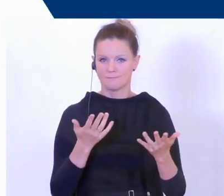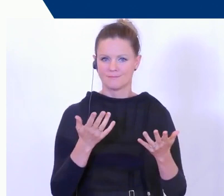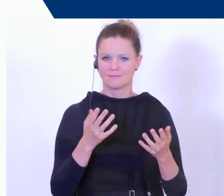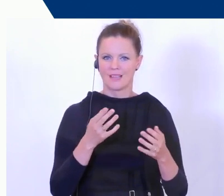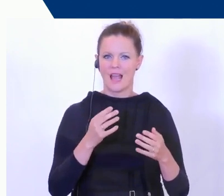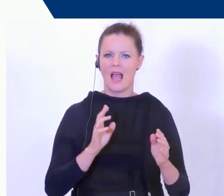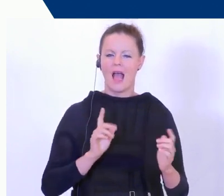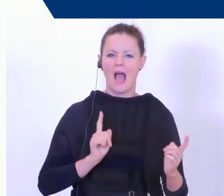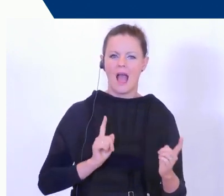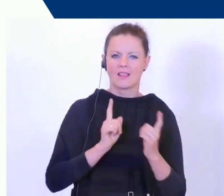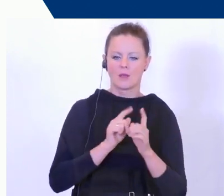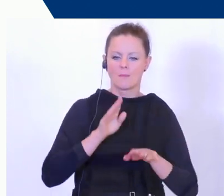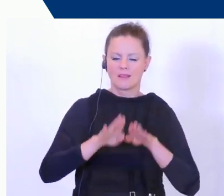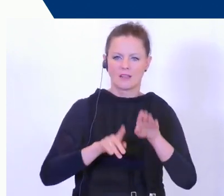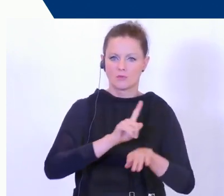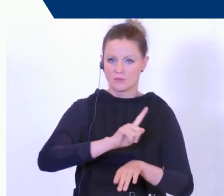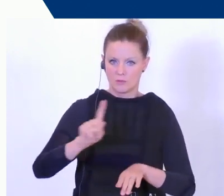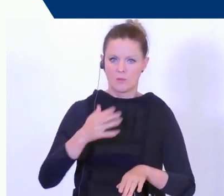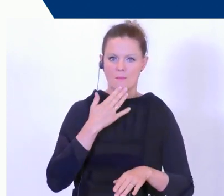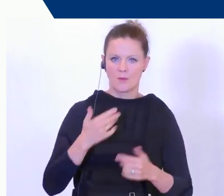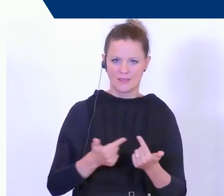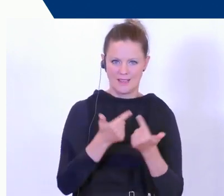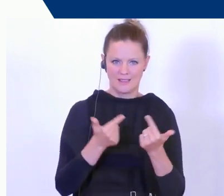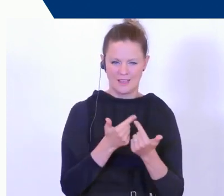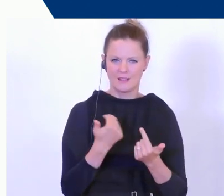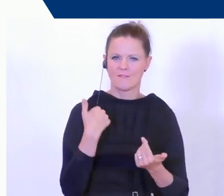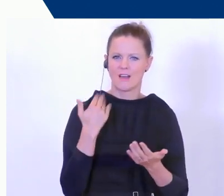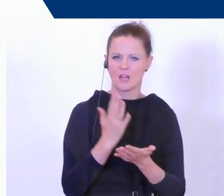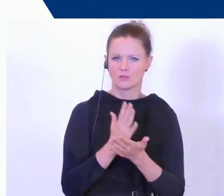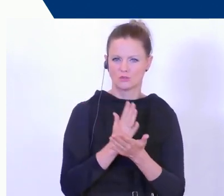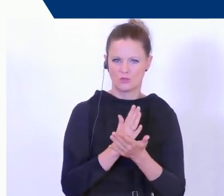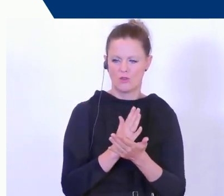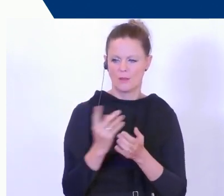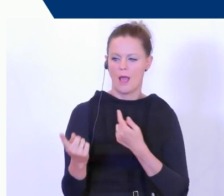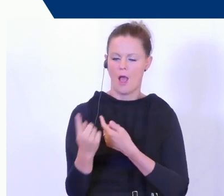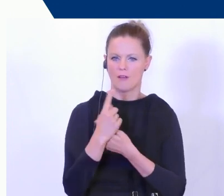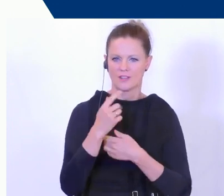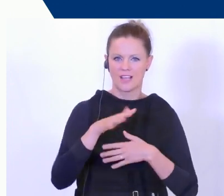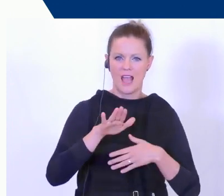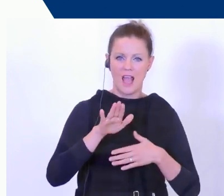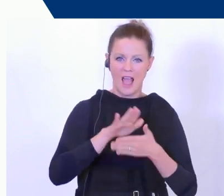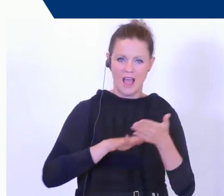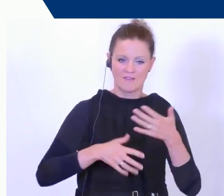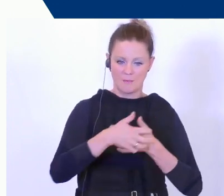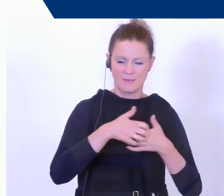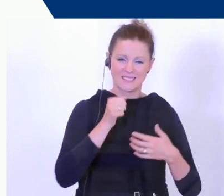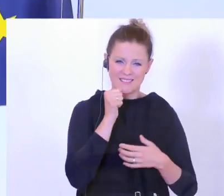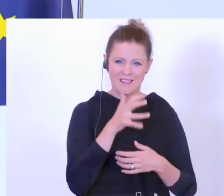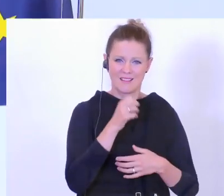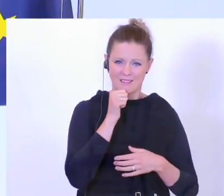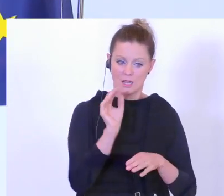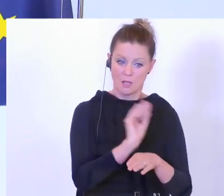Betretungsverbote schildern. Ich habe Ihnen vorher schon gesagt, wir haben den Auftrag seit Anfang März das Tag für Tag zu beobachten